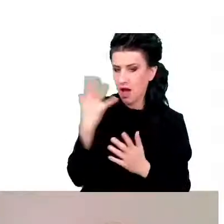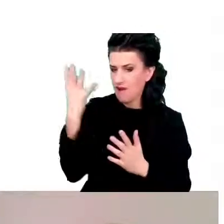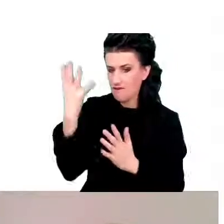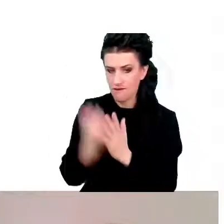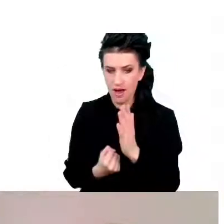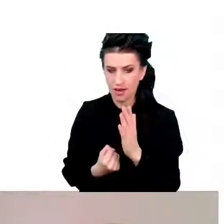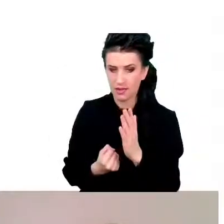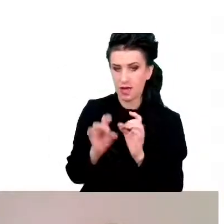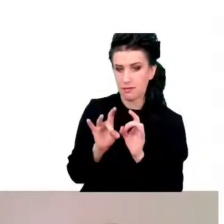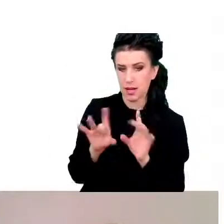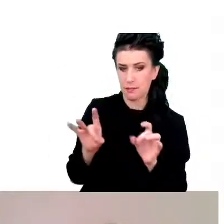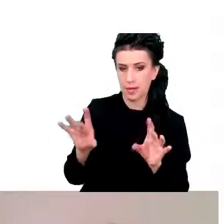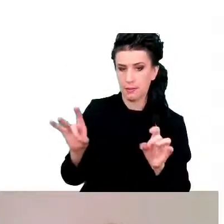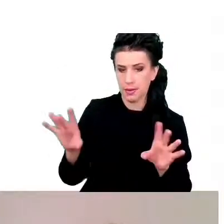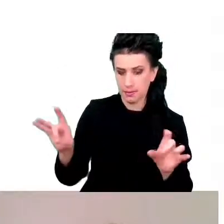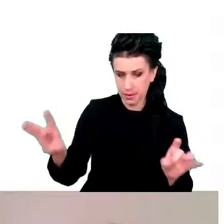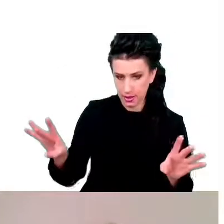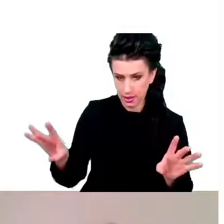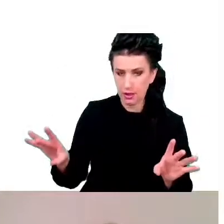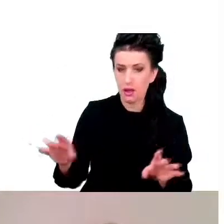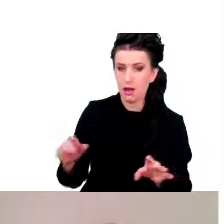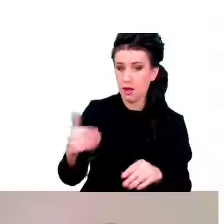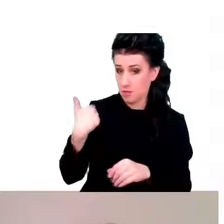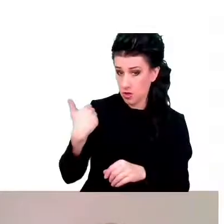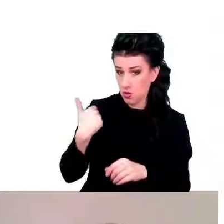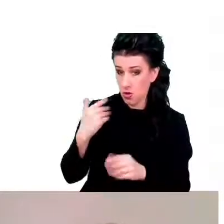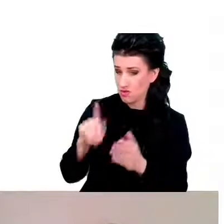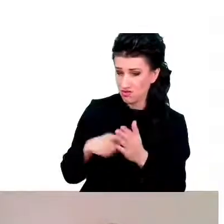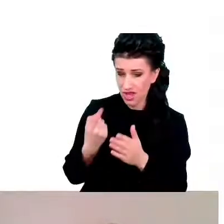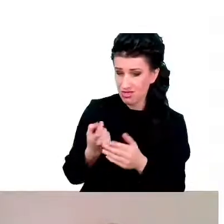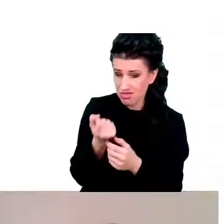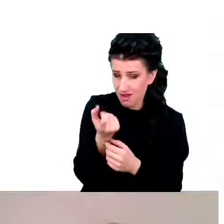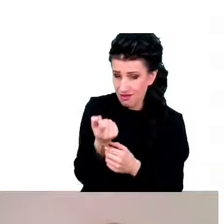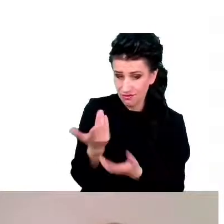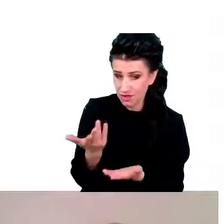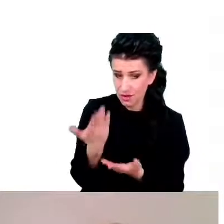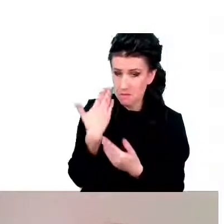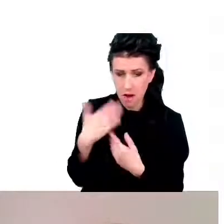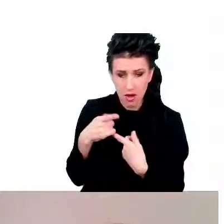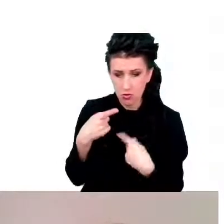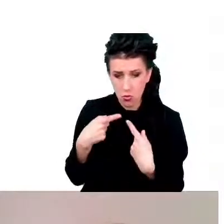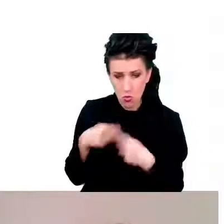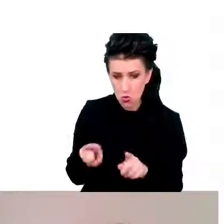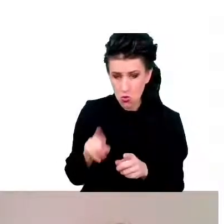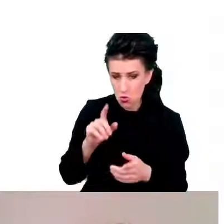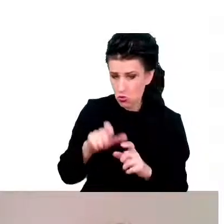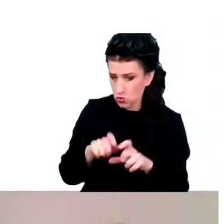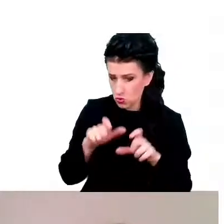skażeniem radioaktywnym w jednej chwili, tak naprawdę w bardzo krótkim czasie,